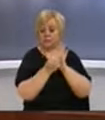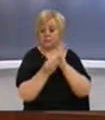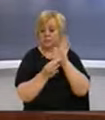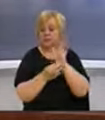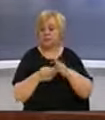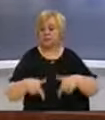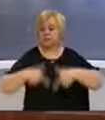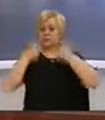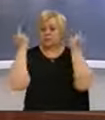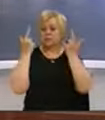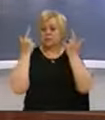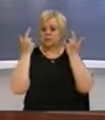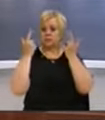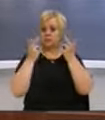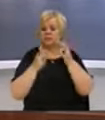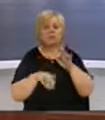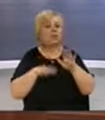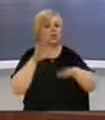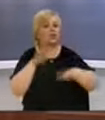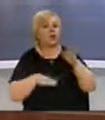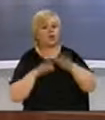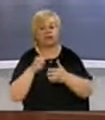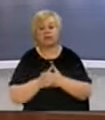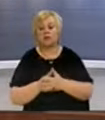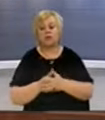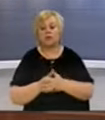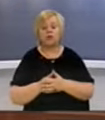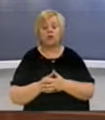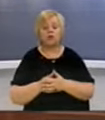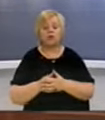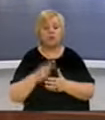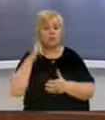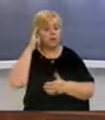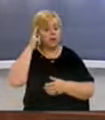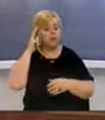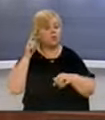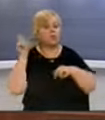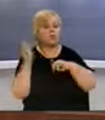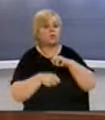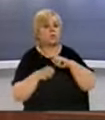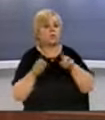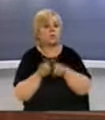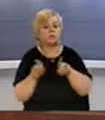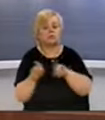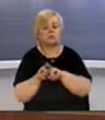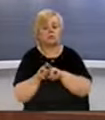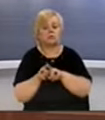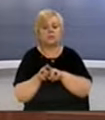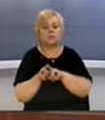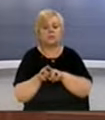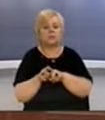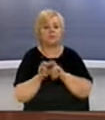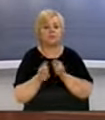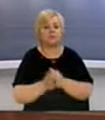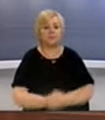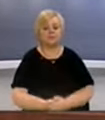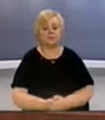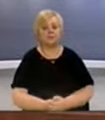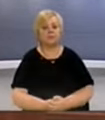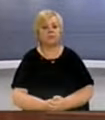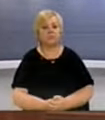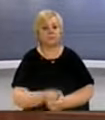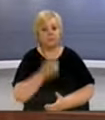qartë të shkallve të prokurorin e Republikë në Kosovës duke për caktuar ështërimin e funksionove në kohadrë të krye niveleve të prokurisë shtetit.